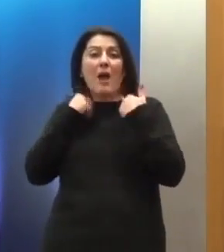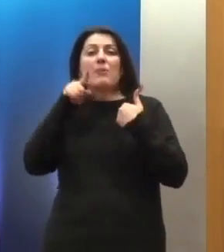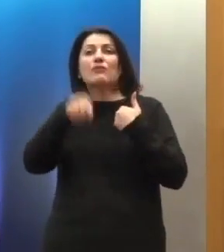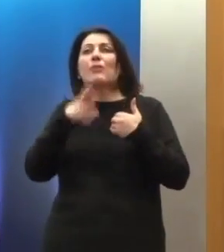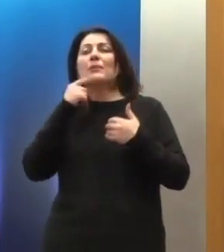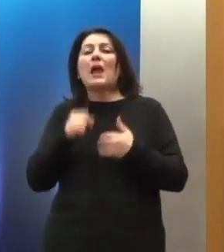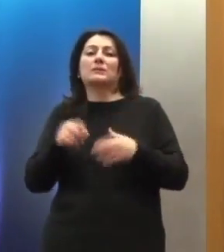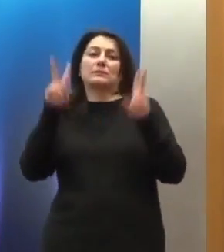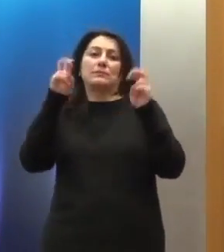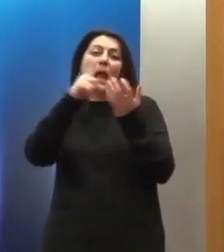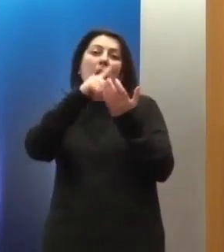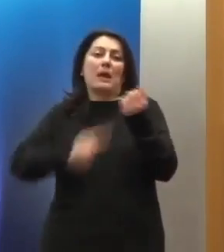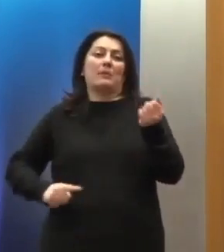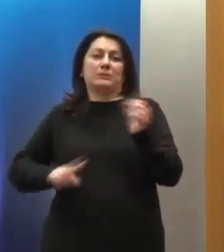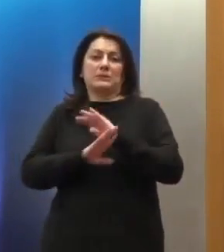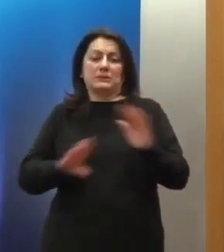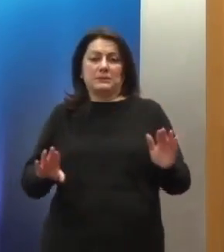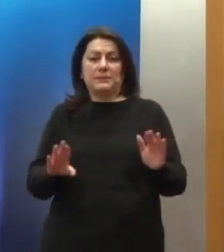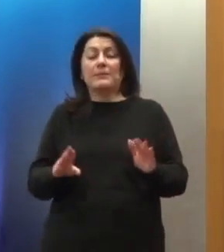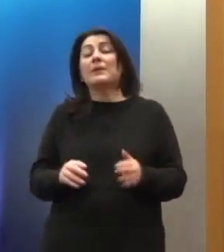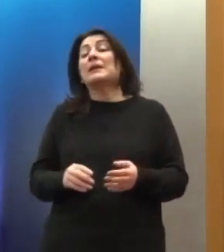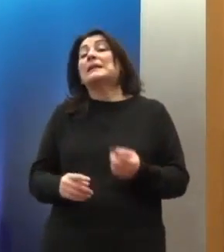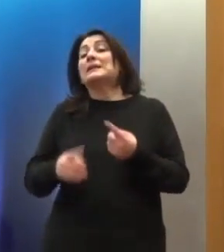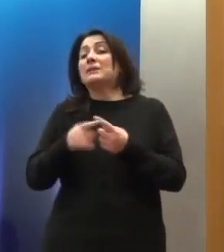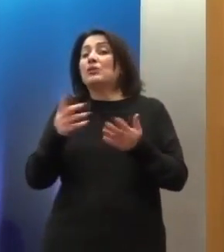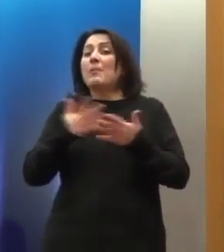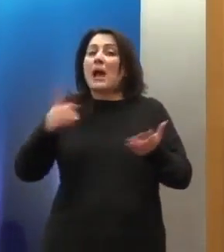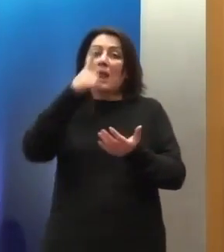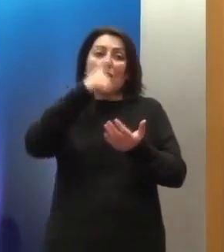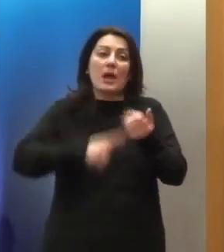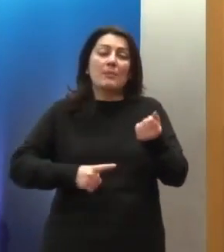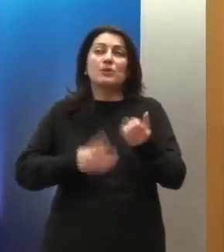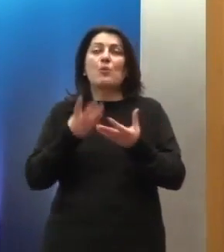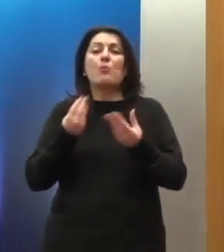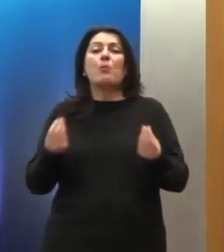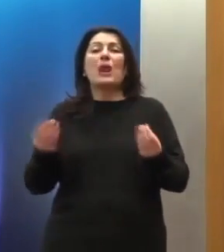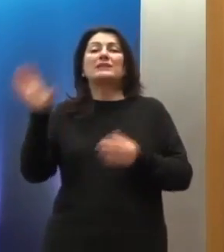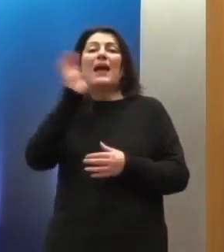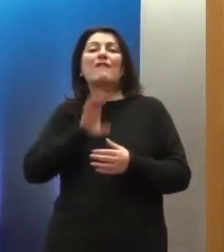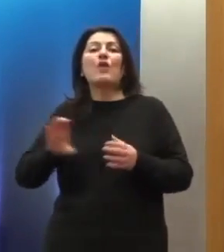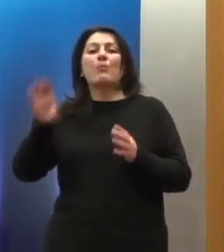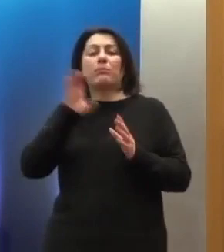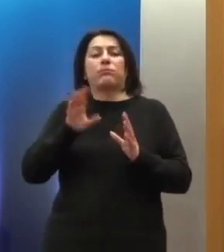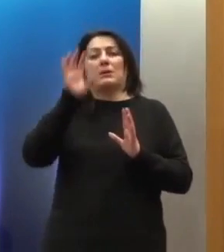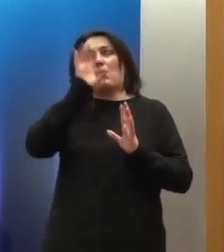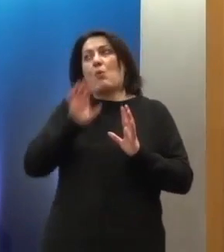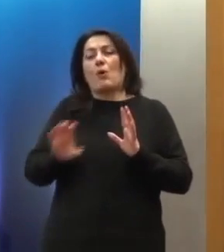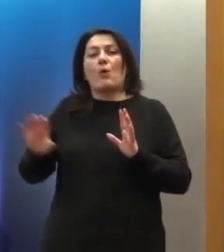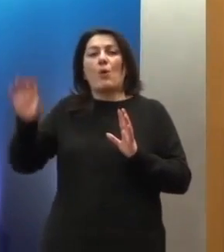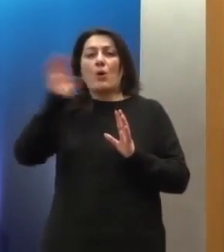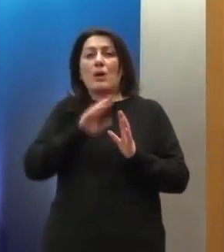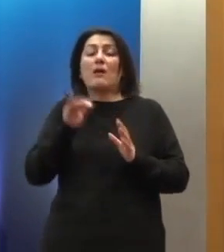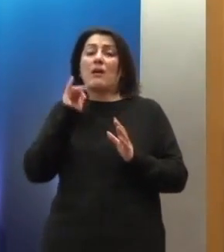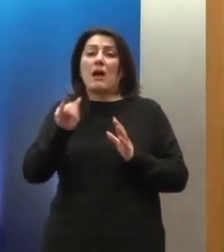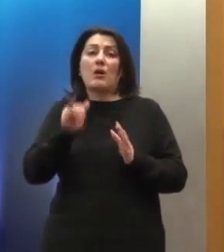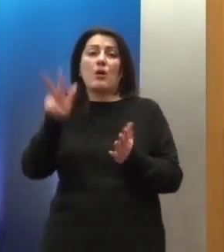χάρτη. Όπως είναι τεράστιο έλλειμμα το γεγονός ότι πολλές ευρωπαϊκές χώρες, όταν λέει ευρωπαϊκές χώρες της Ευρωπαϊκής Ένωσης ετήσεις